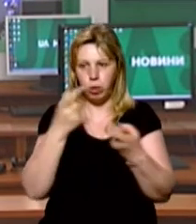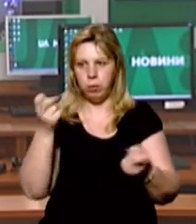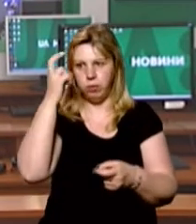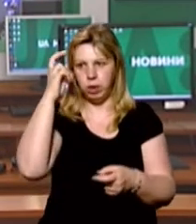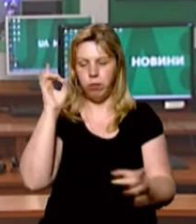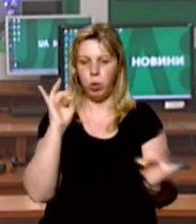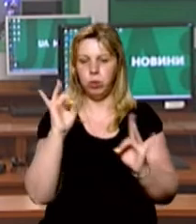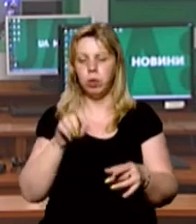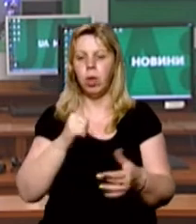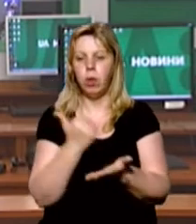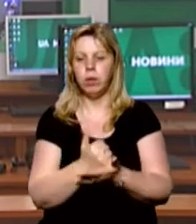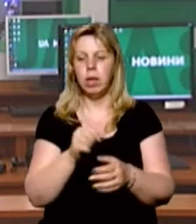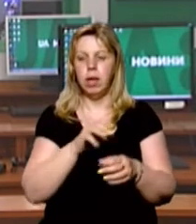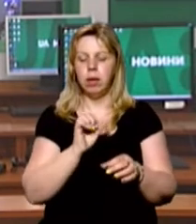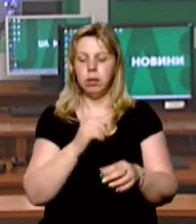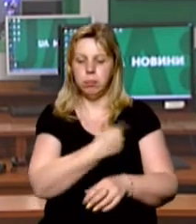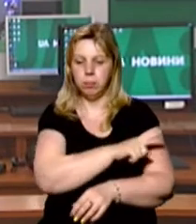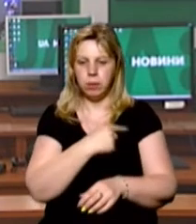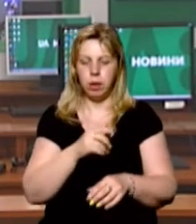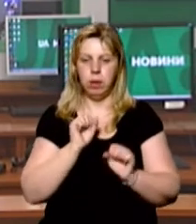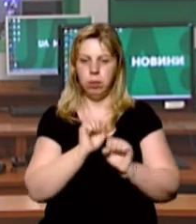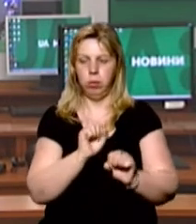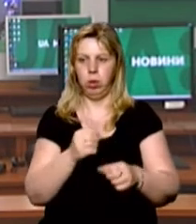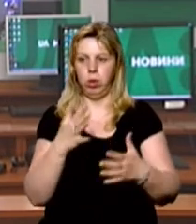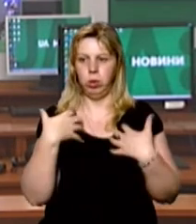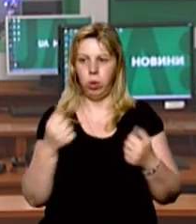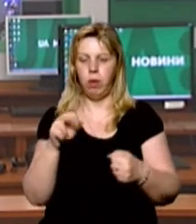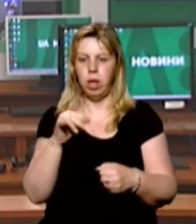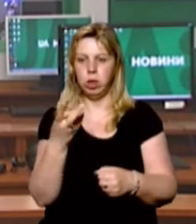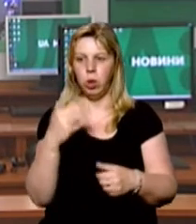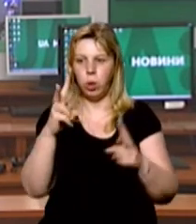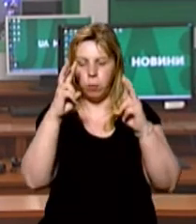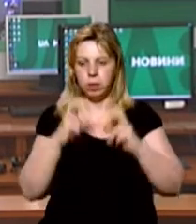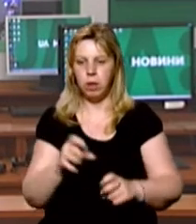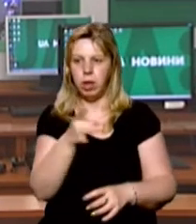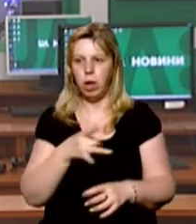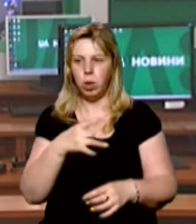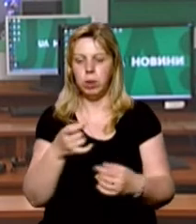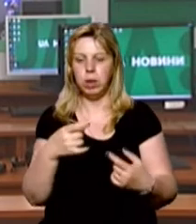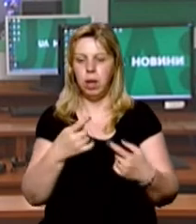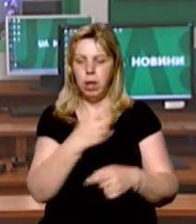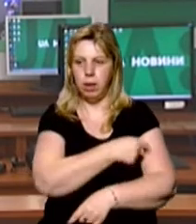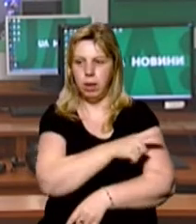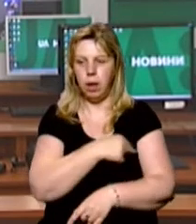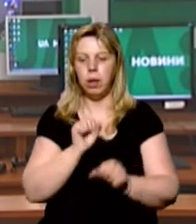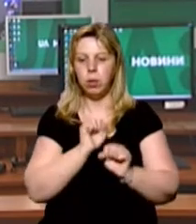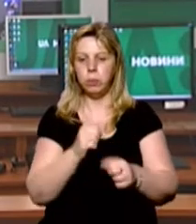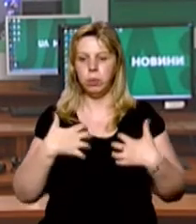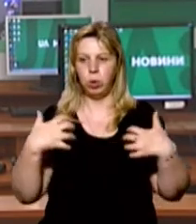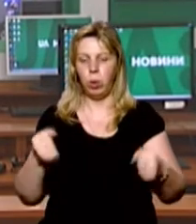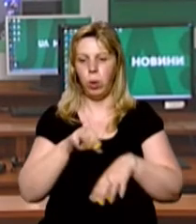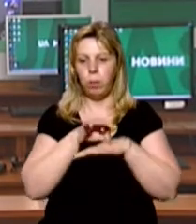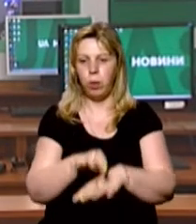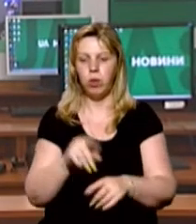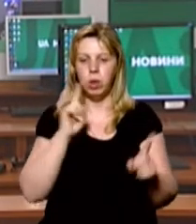в Києві озвучив головний санітарний лікар України Віктор Ляшко. Каже, їх обстежують у районних лікарнях. Наразі Мінохорони здоров'я